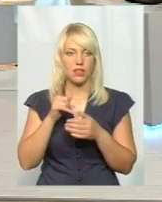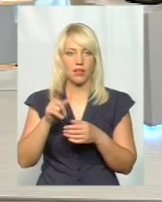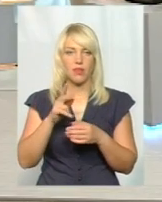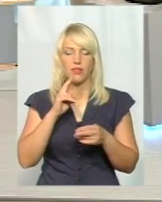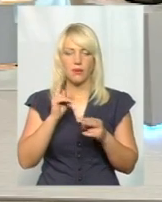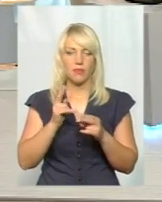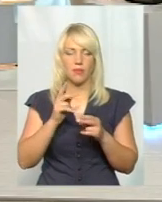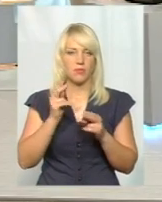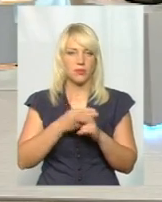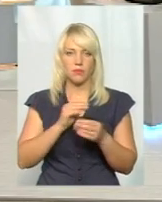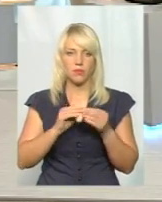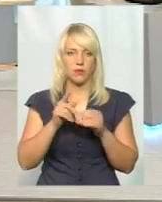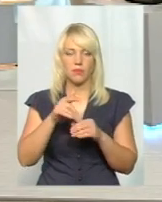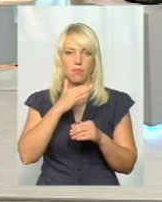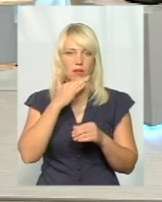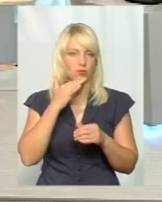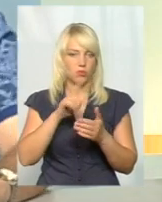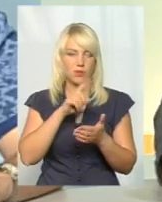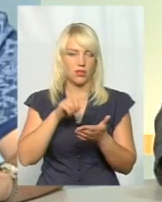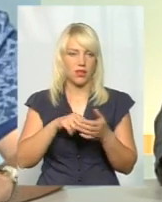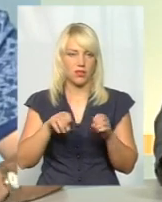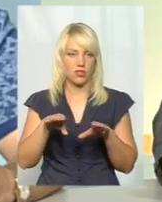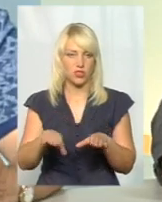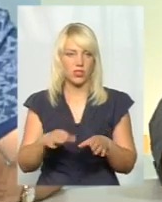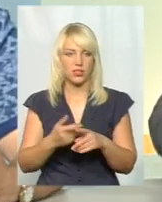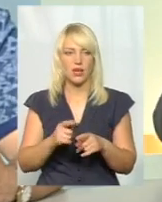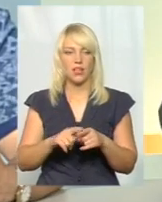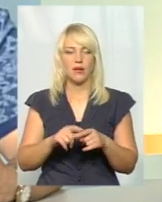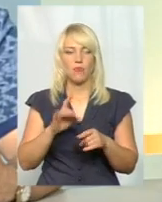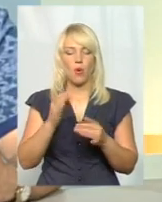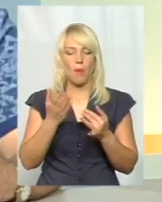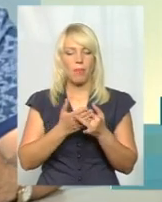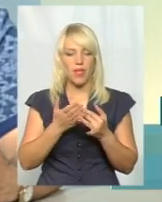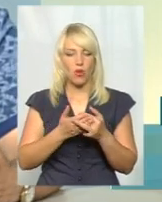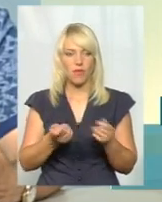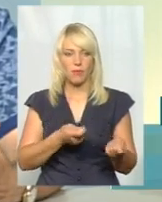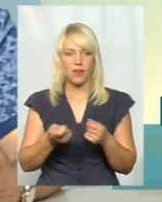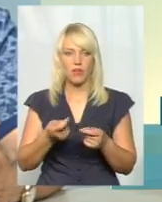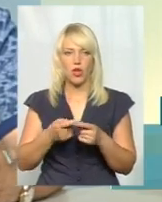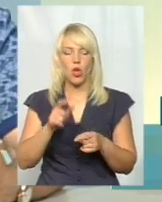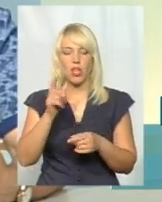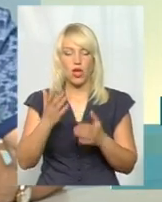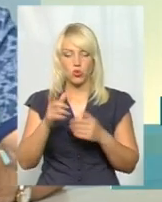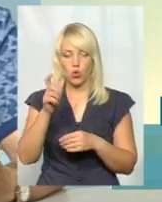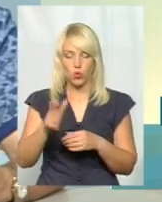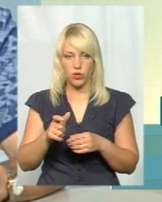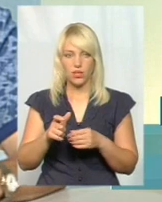знімається дуже багато питань. По-перше, знімається питання пільгових перевезень. Людина з карточкою пільгових зайшов,